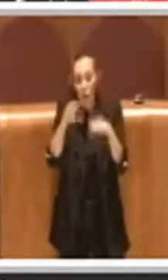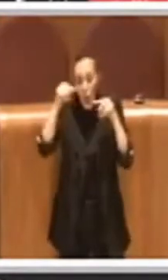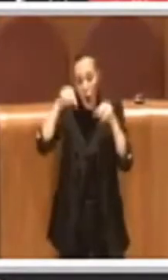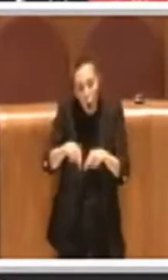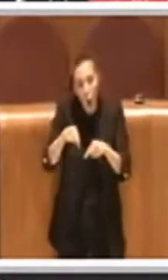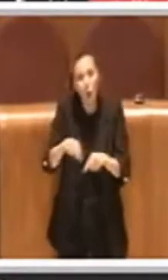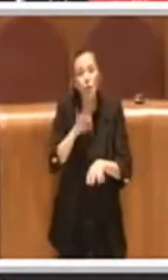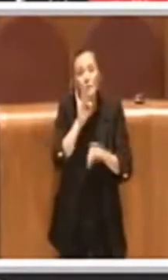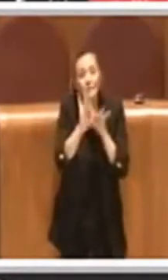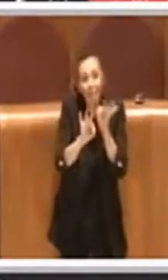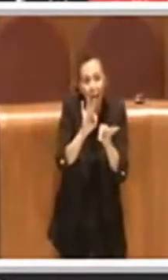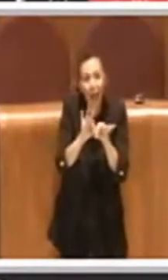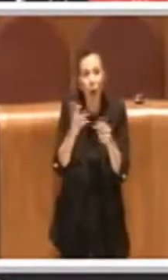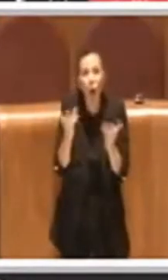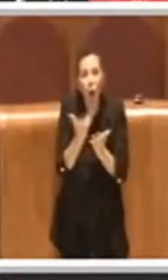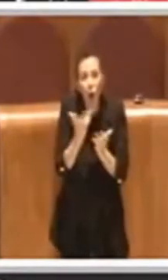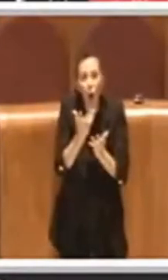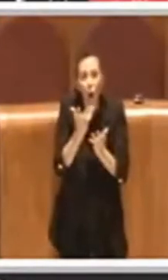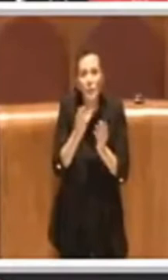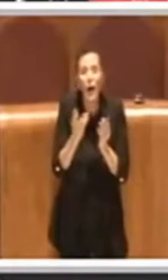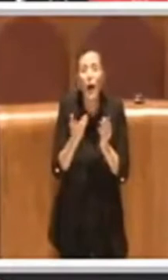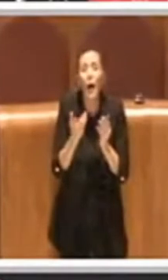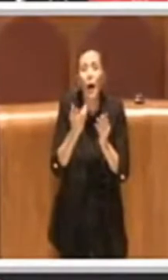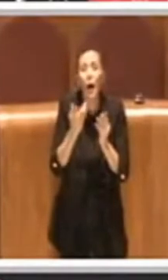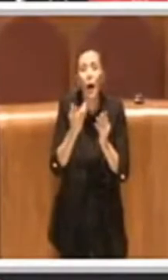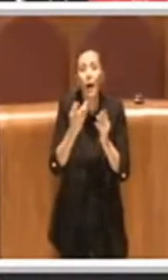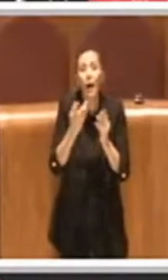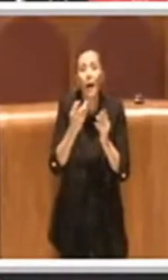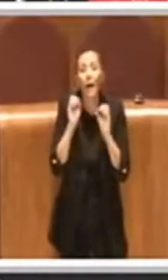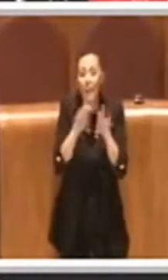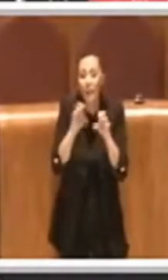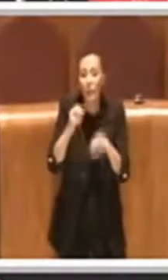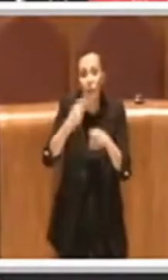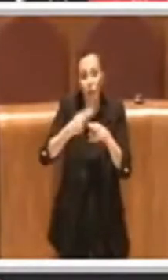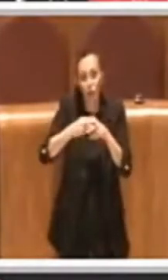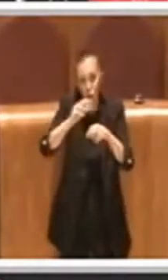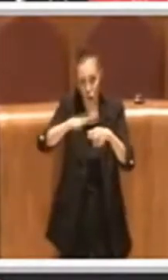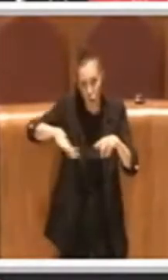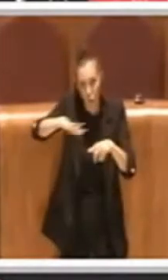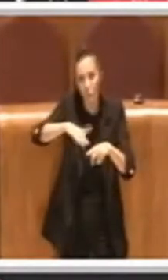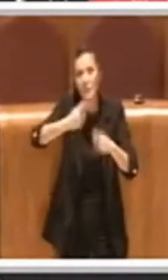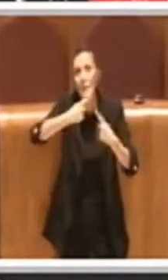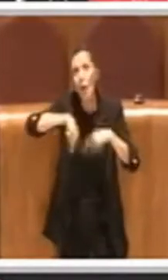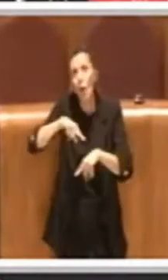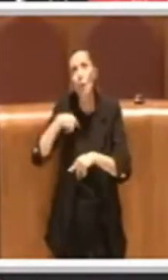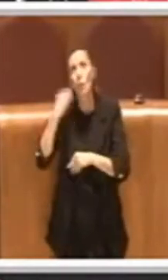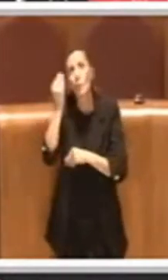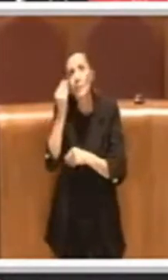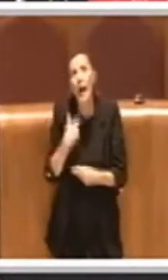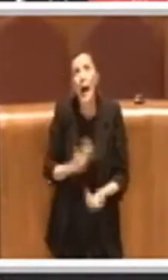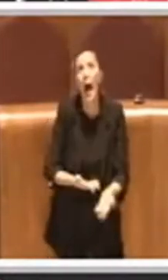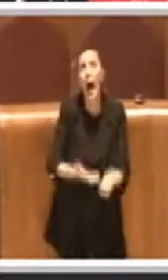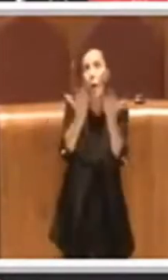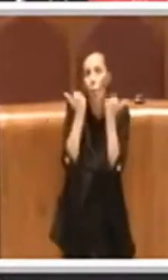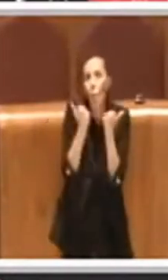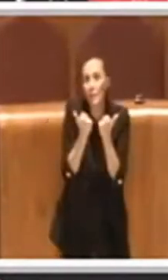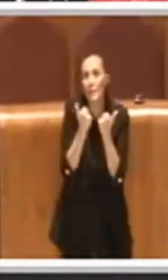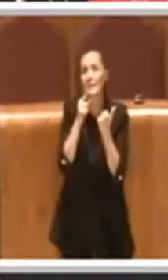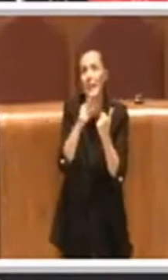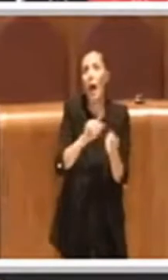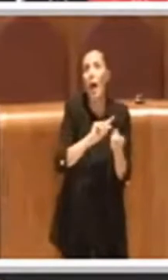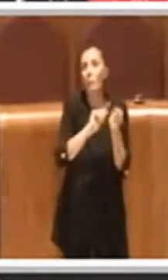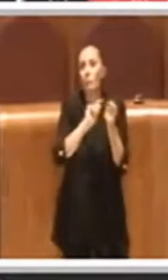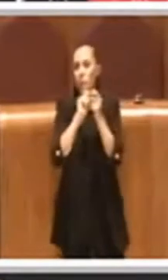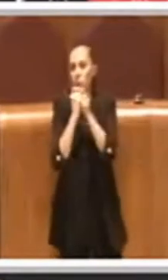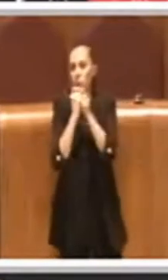rifiuti di Roma. Se li dovessimo trattare sulla base di un acquisto e sulla base di un passaggio a fabbrica di materiali,